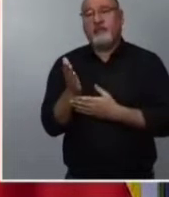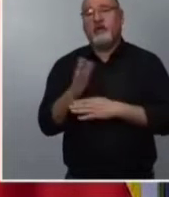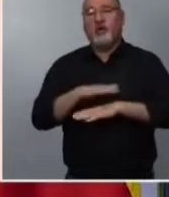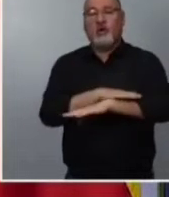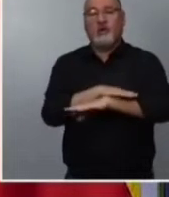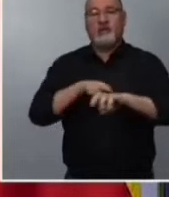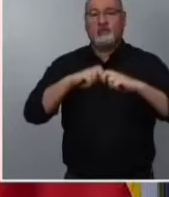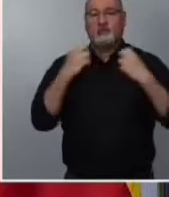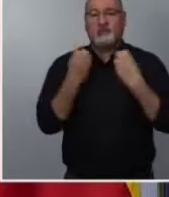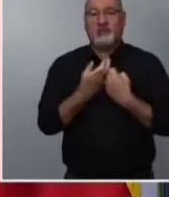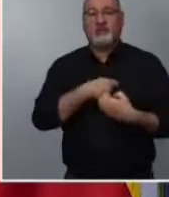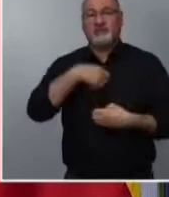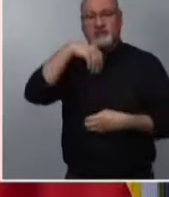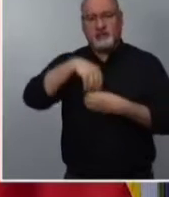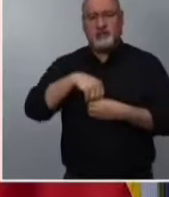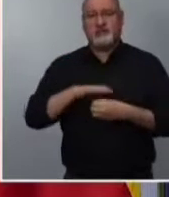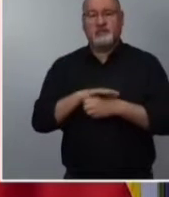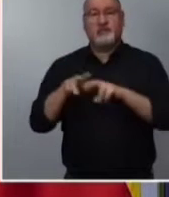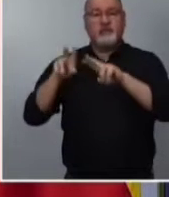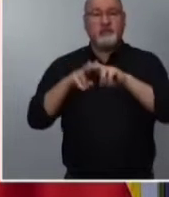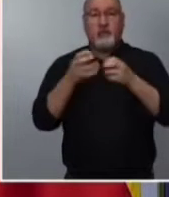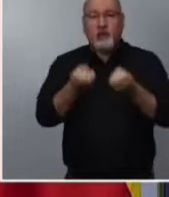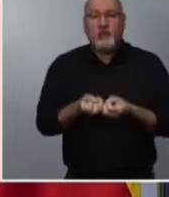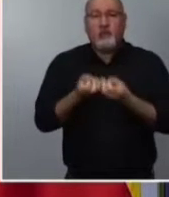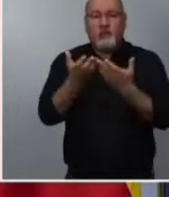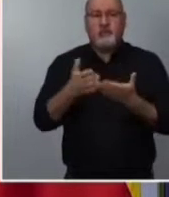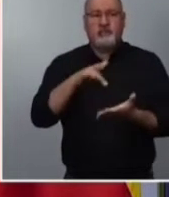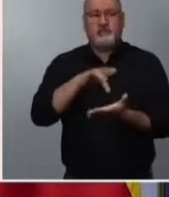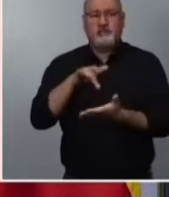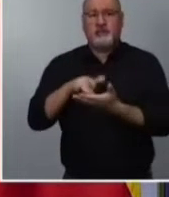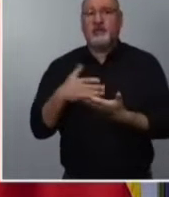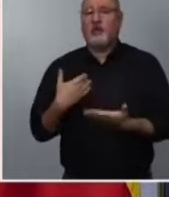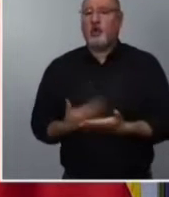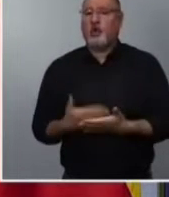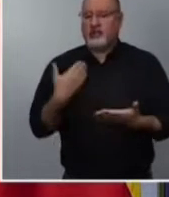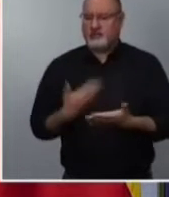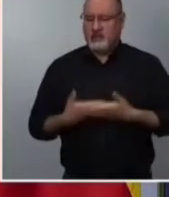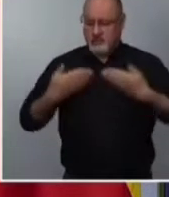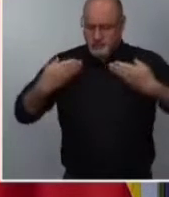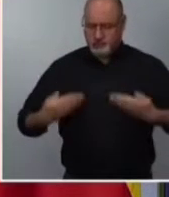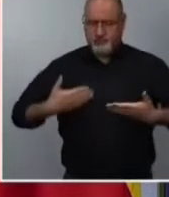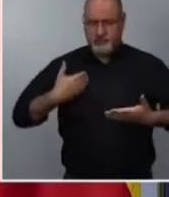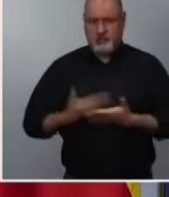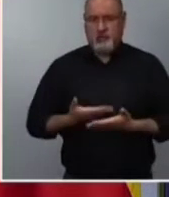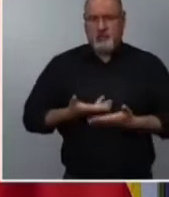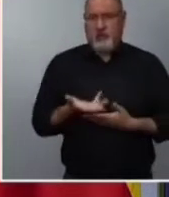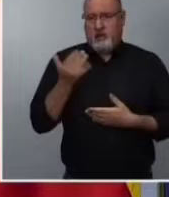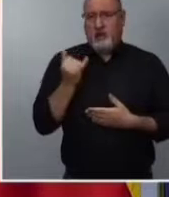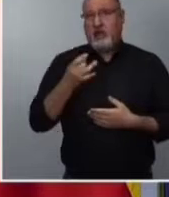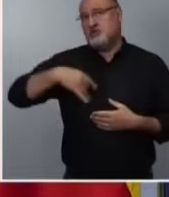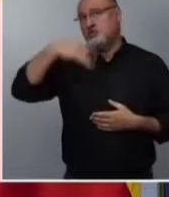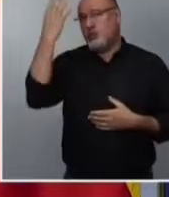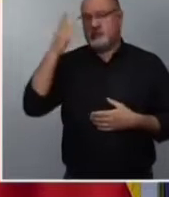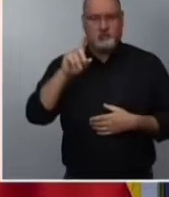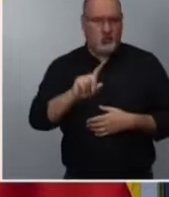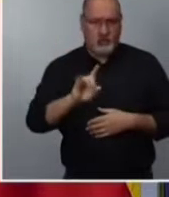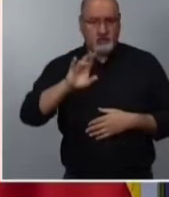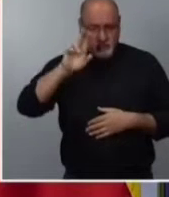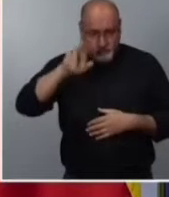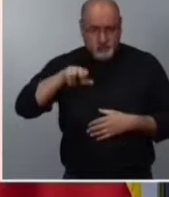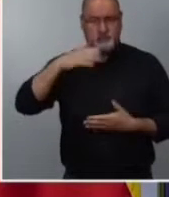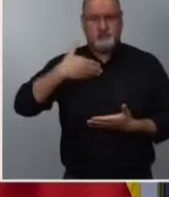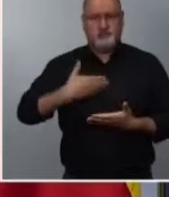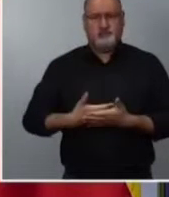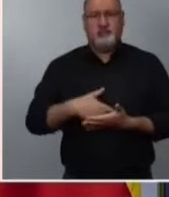Nous rapportons des faits qui ont été vérifiés, qui sont irréfutables. Ce ne sont pas des suppositions. Il s'agit de faits graves.